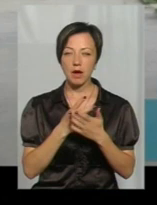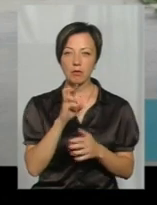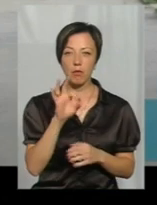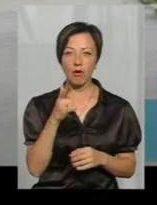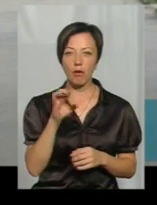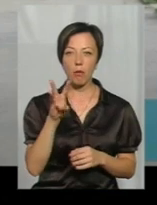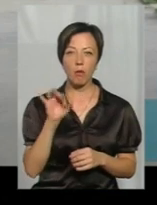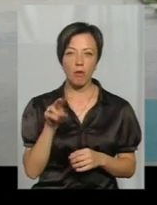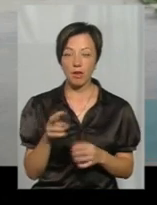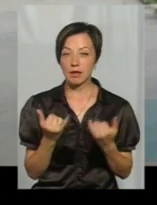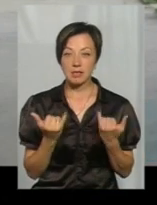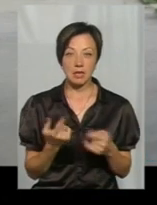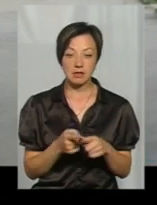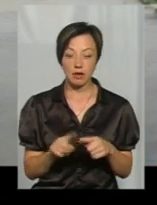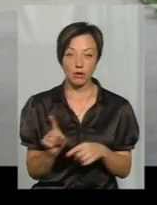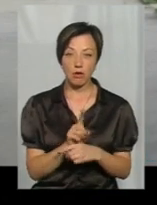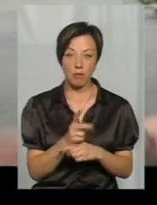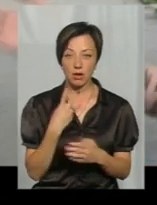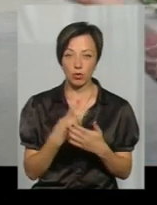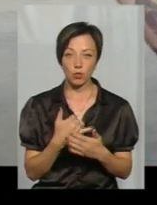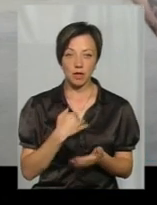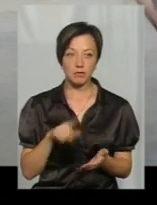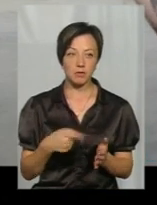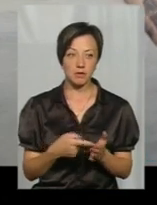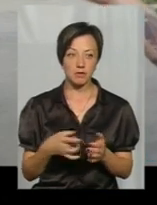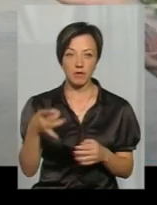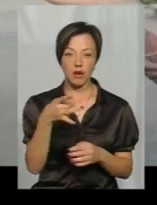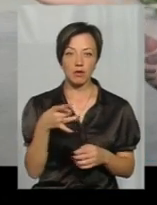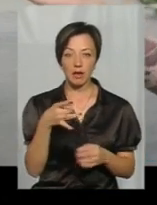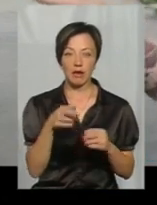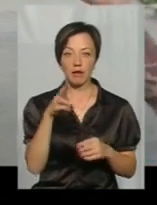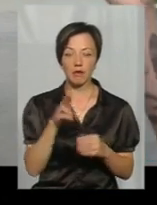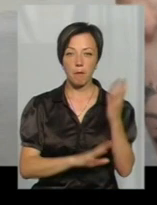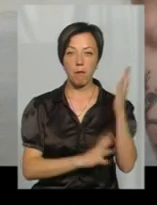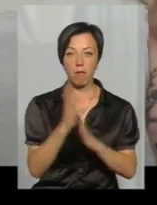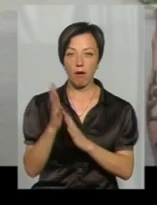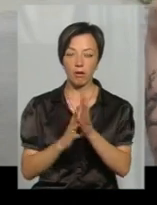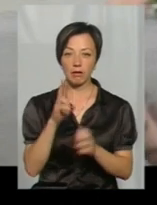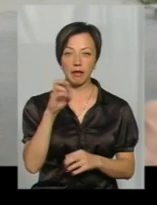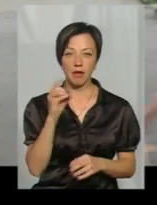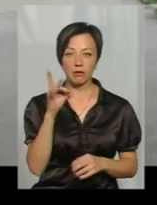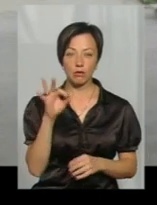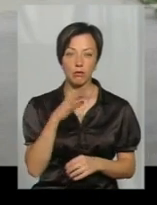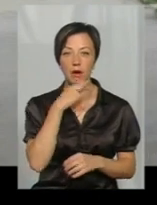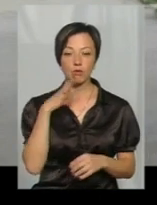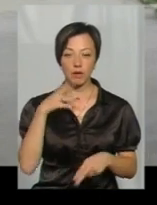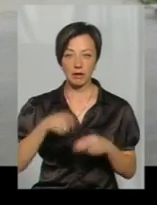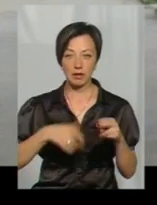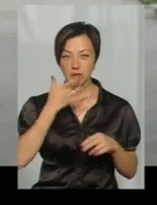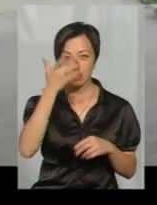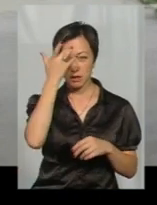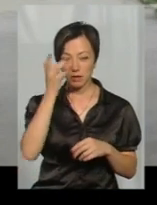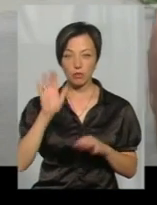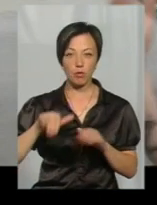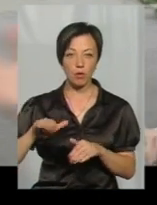звичайного. Зараз це абсолютно нормальне явище. В нас в місті, в районі Дендропарку їх багато буває. На кінець літа, потім